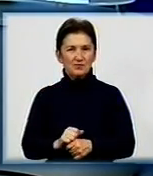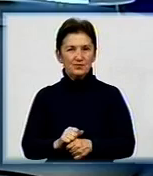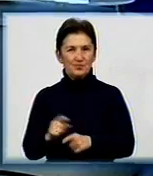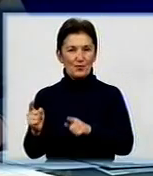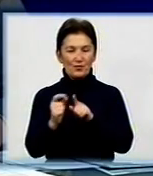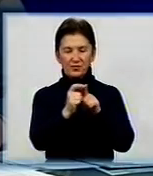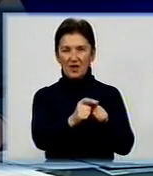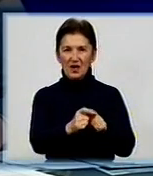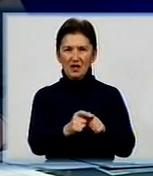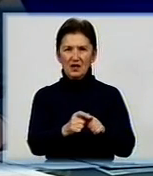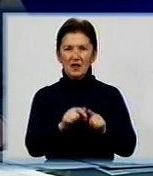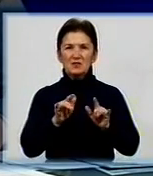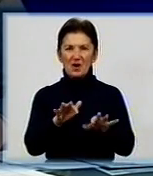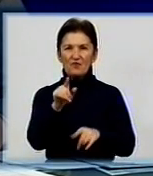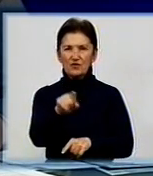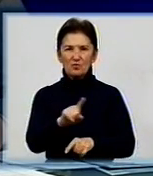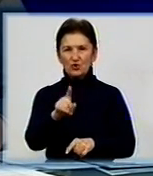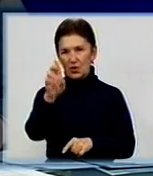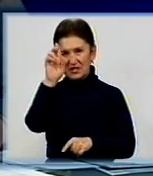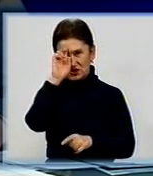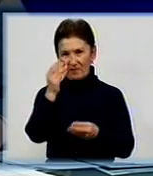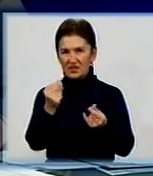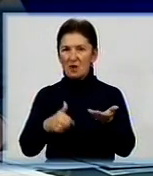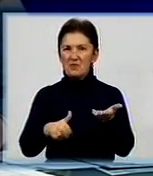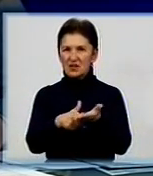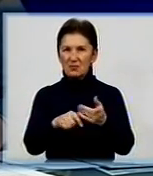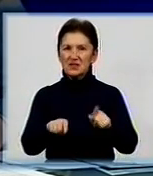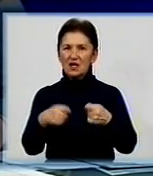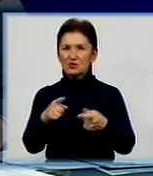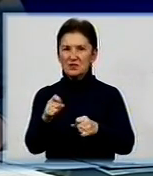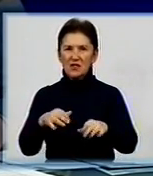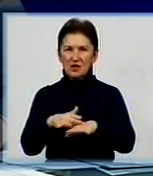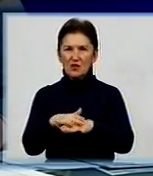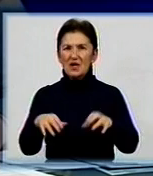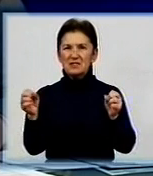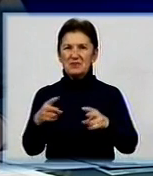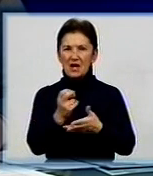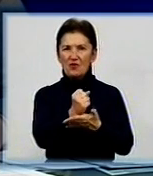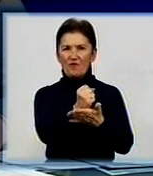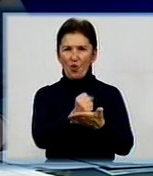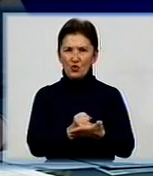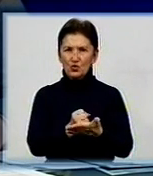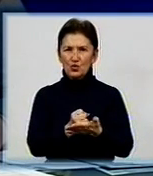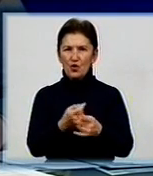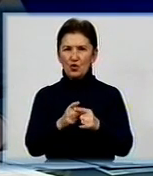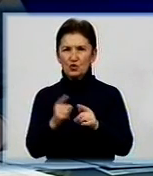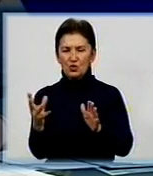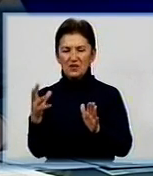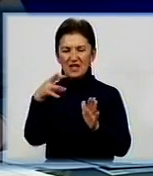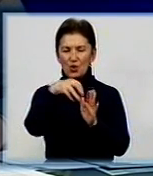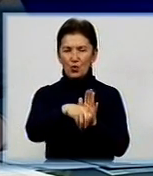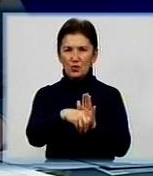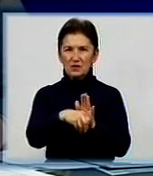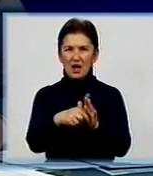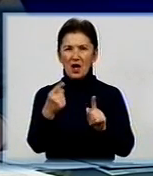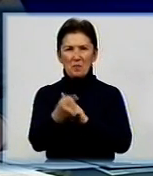скажу, справа в тому, що ця державна підтримка надається за рахунок коштів спеціального фонду, до якої вони надходять за рахунок сплати